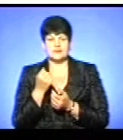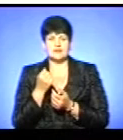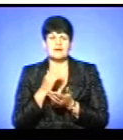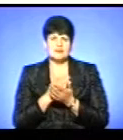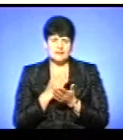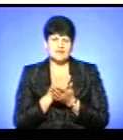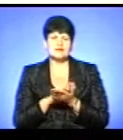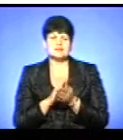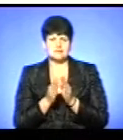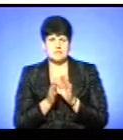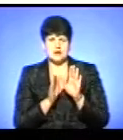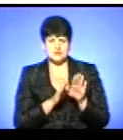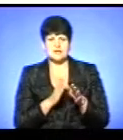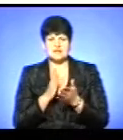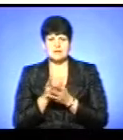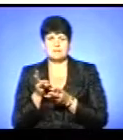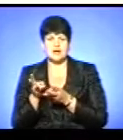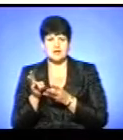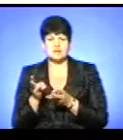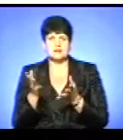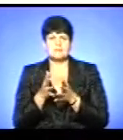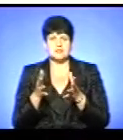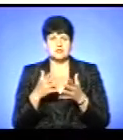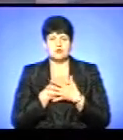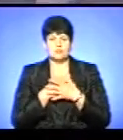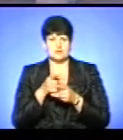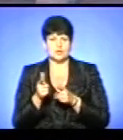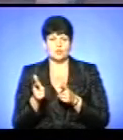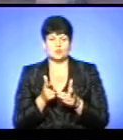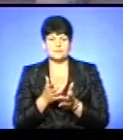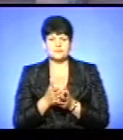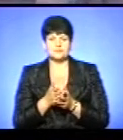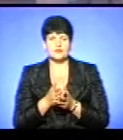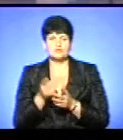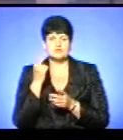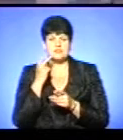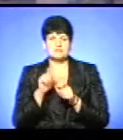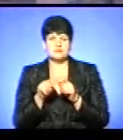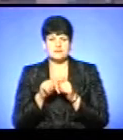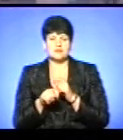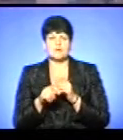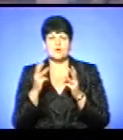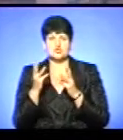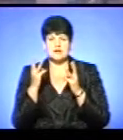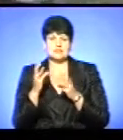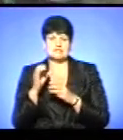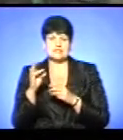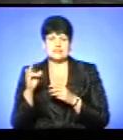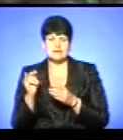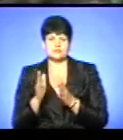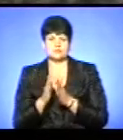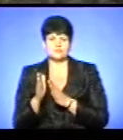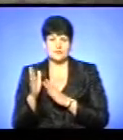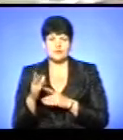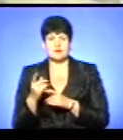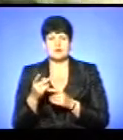Є і смаження, є і запечення, які ліпше люблять, так і ми готуємо. Регулярні перевірки санітарної та пожежної безпеки. Цілодобово